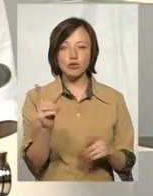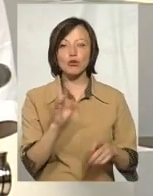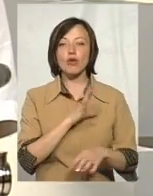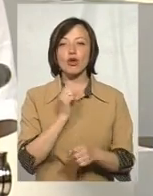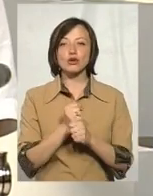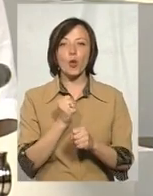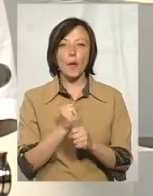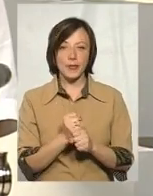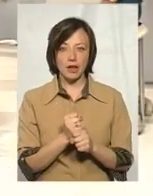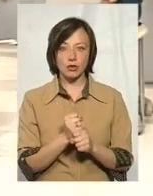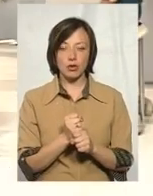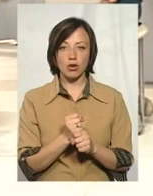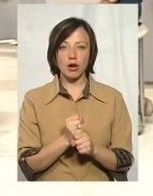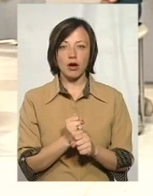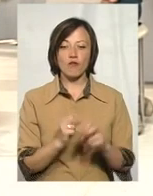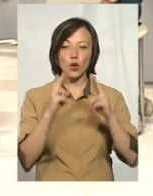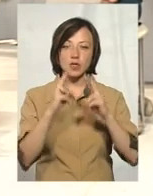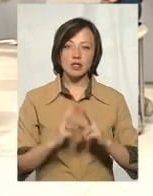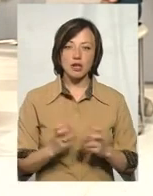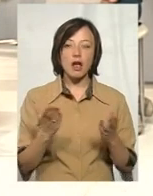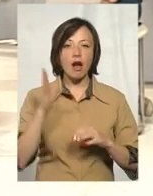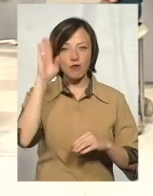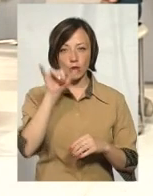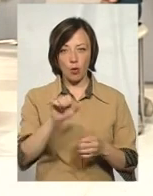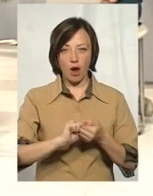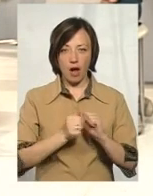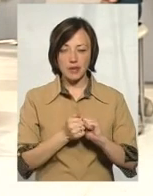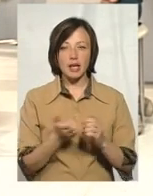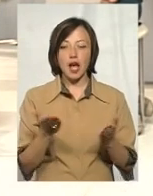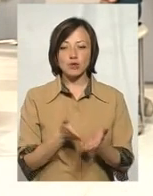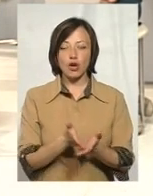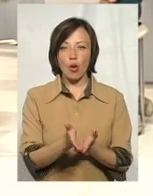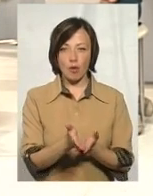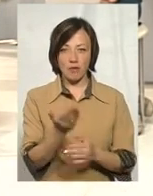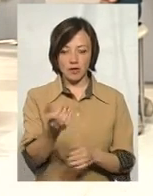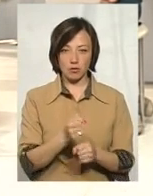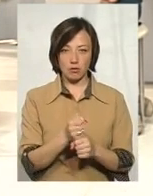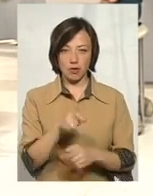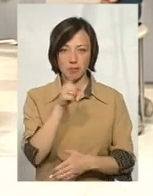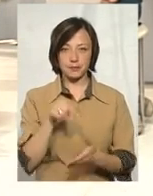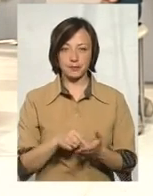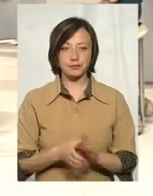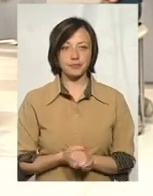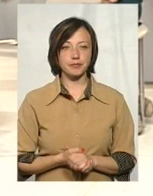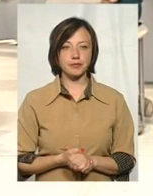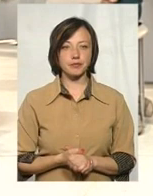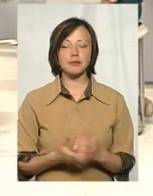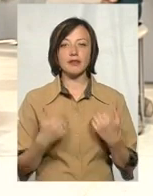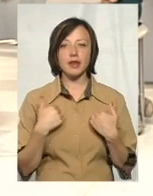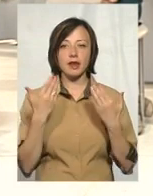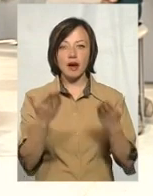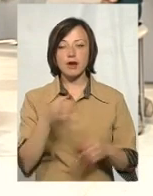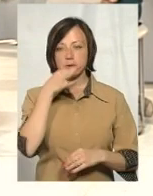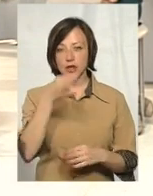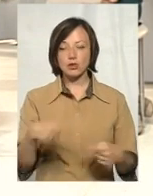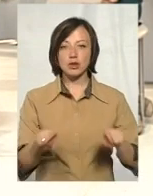зроблено в плані дослідження «Яка-та вода в Кам'янці» і яким шляхом пішли ви? Я вам скажу так, що